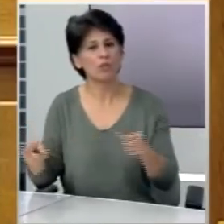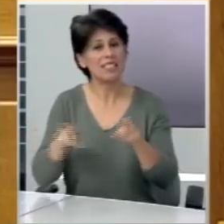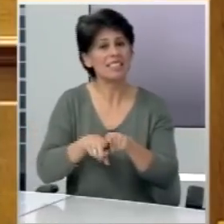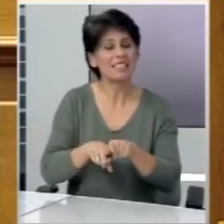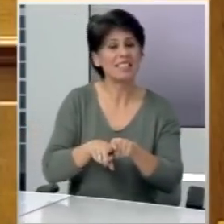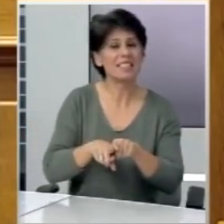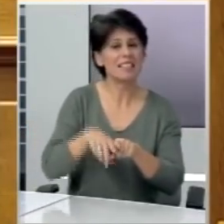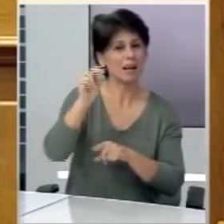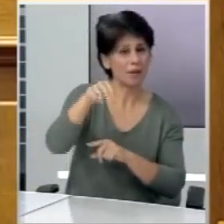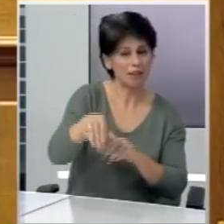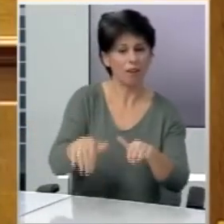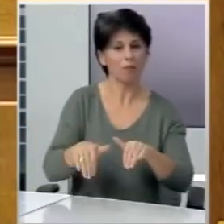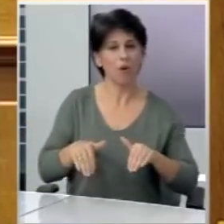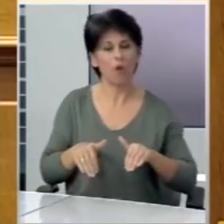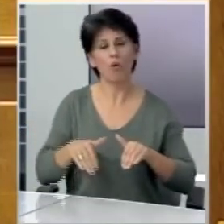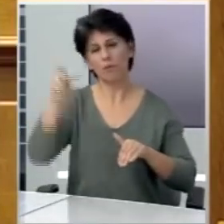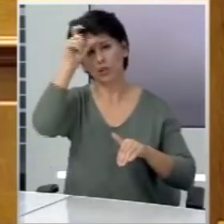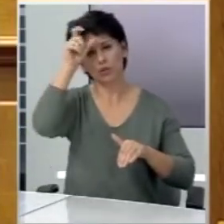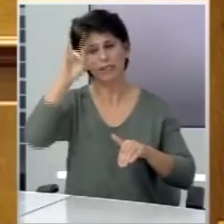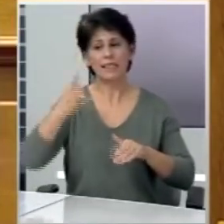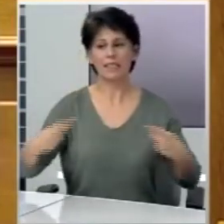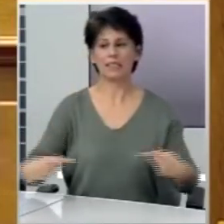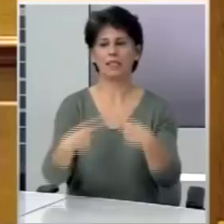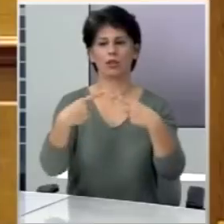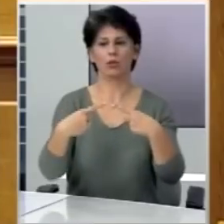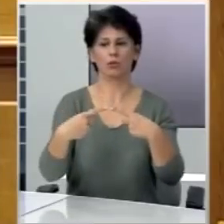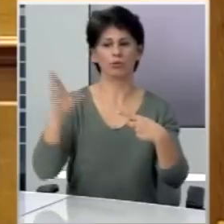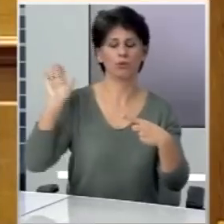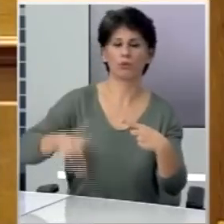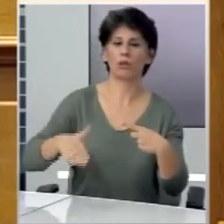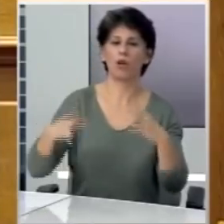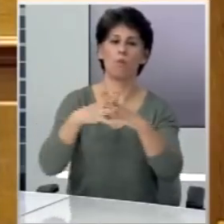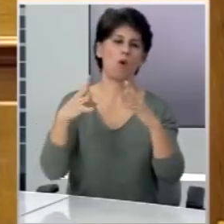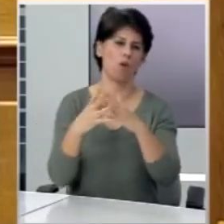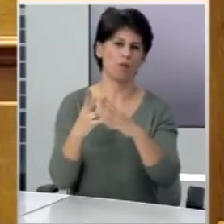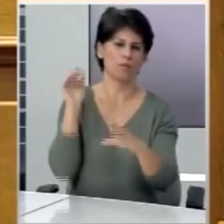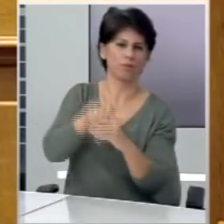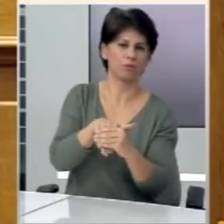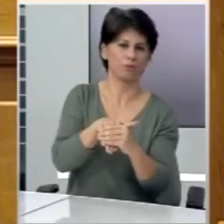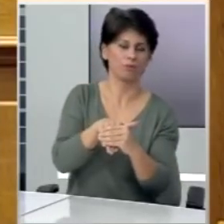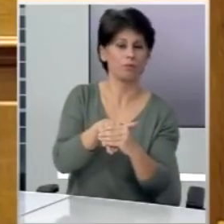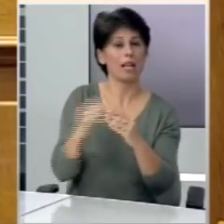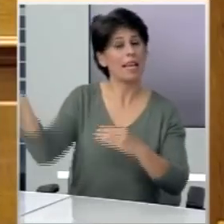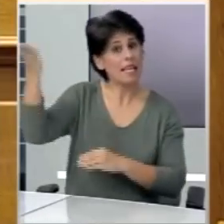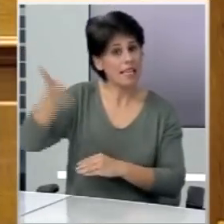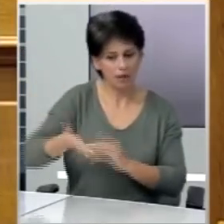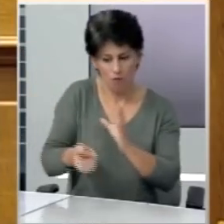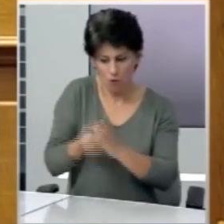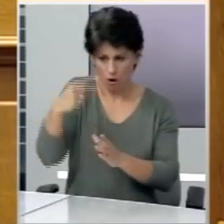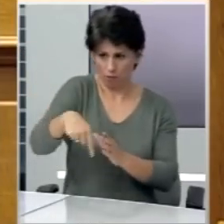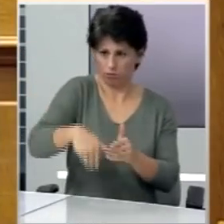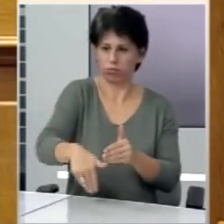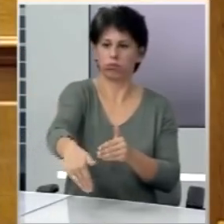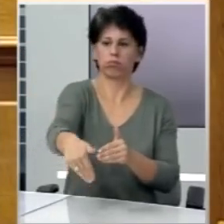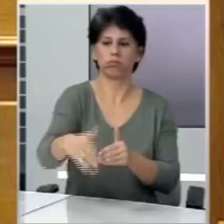υποχώρηση με την Τουρκία ή σύγκρουση και τελικά πολεμική εμπλοκή. Ήρθε στην επικαιρότητα ξανά